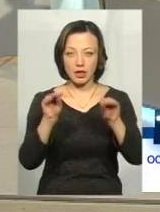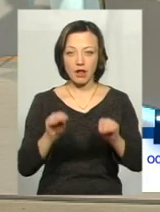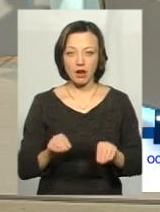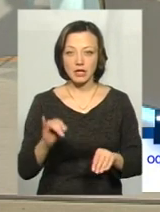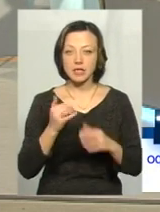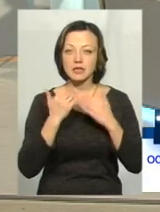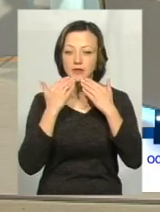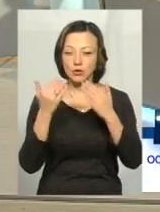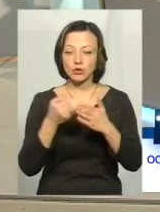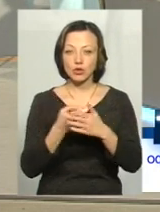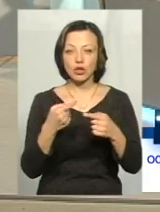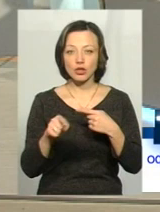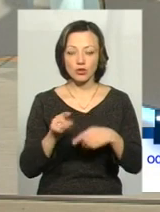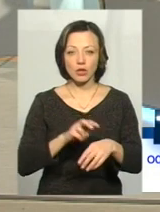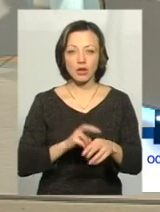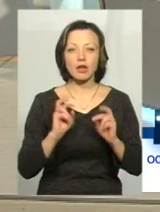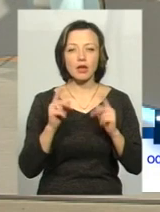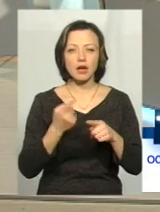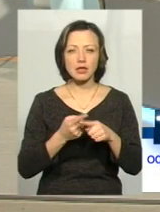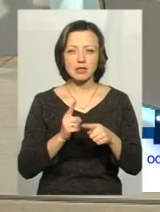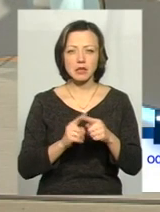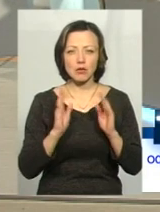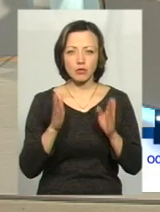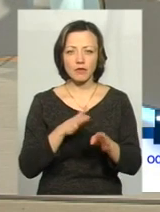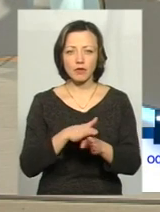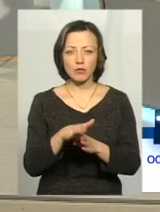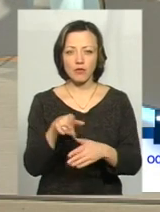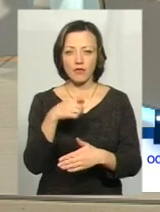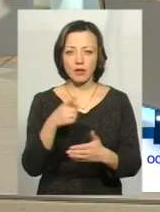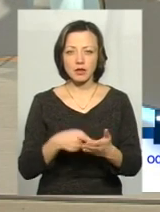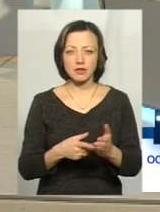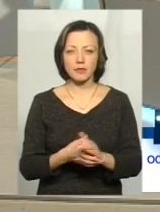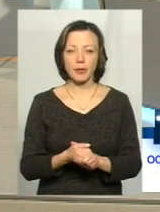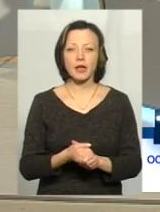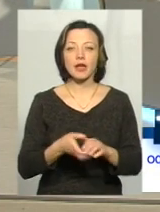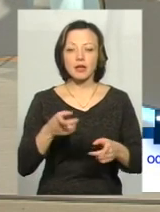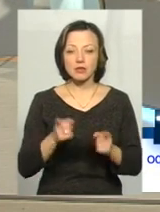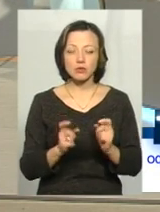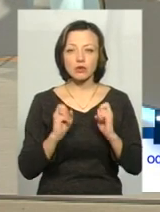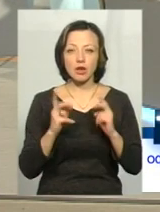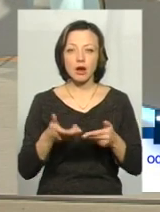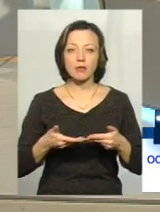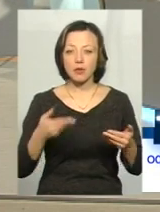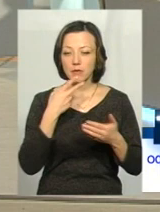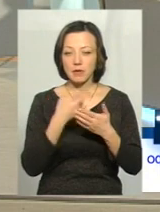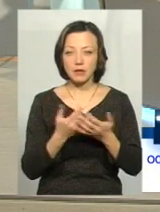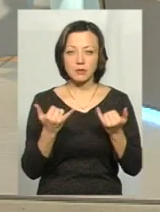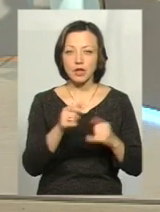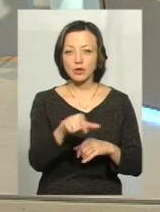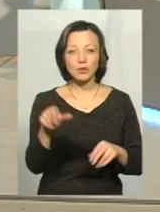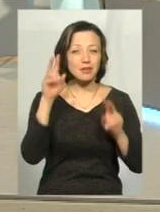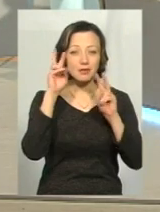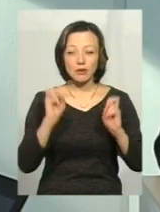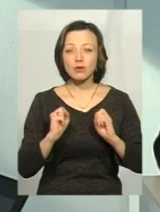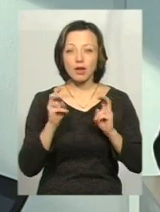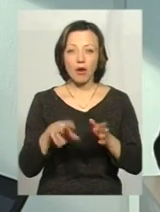і звернутися до іншого, як це буде відбуватись? Дійсно, як ми бачимо, зараз люди не знають, яким чином